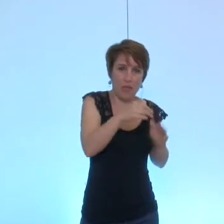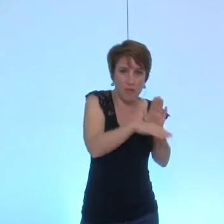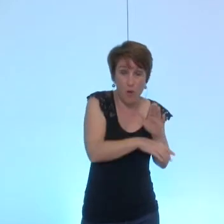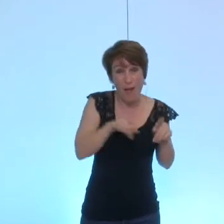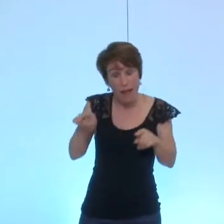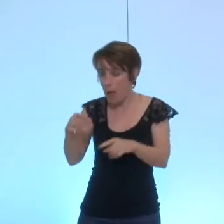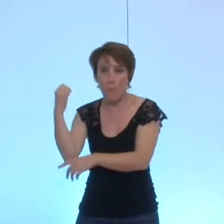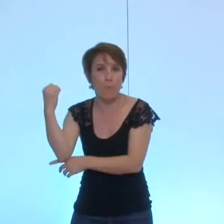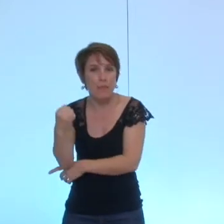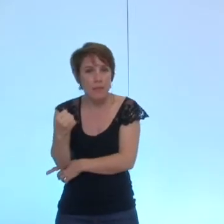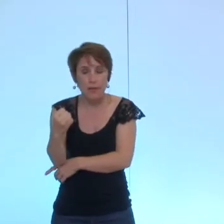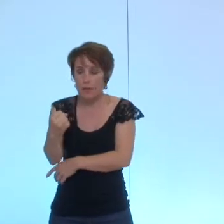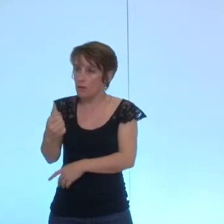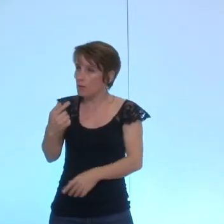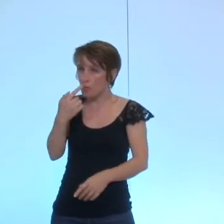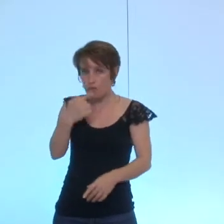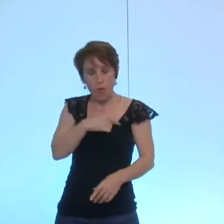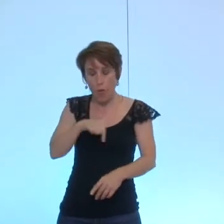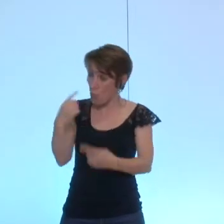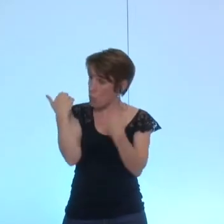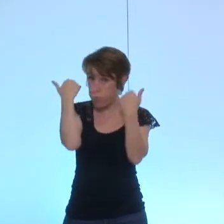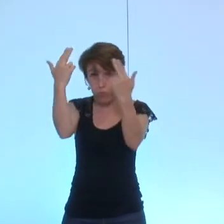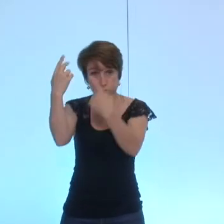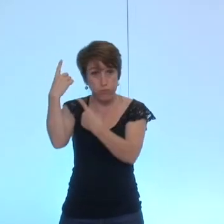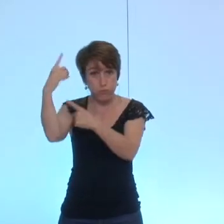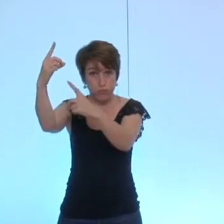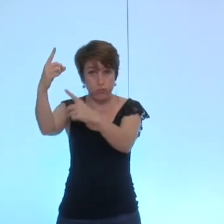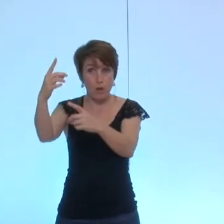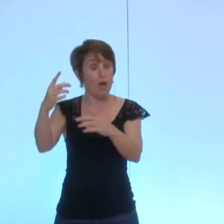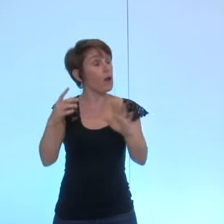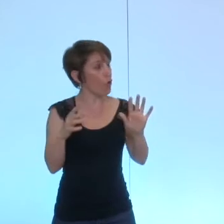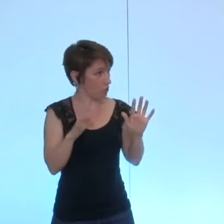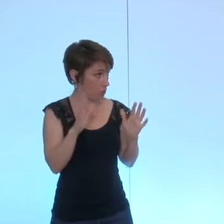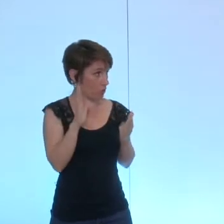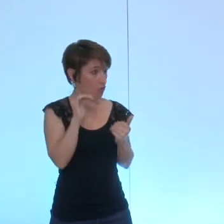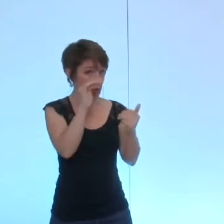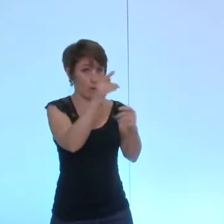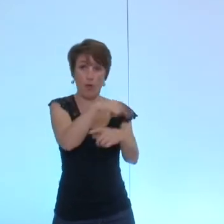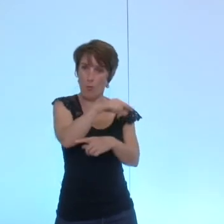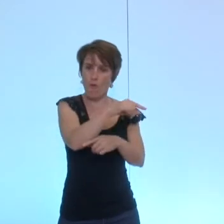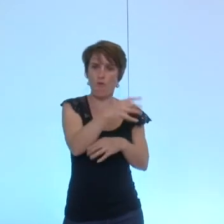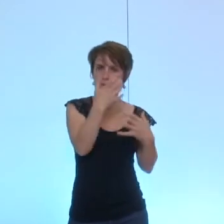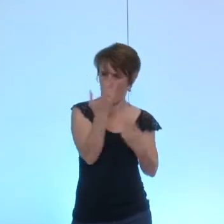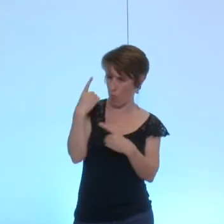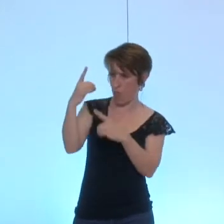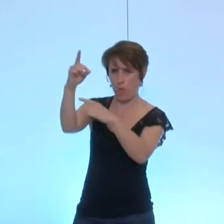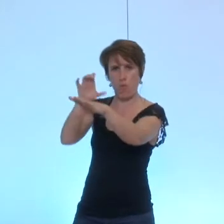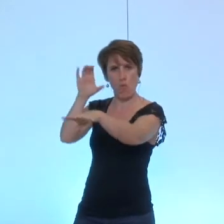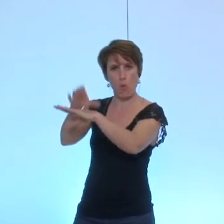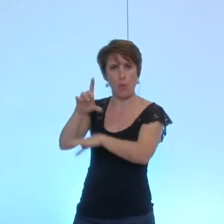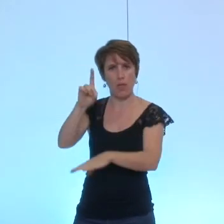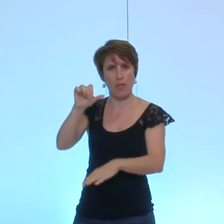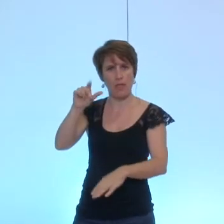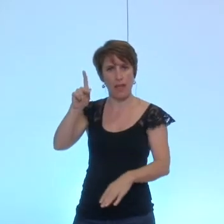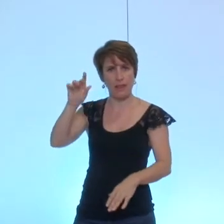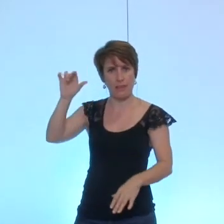bientôt d'appuyer ce que vous portez là auprès de Dalkia au sein du